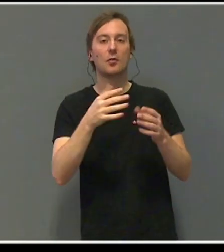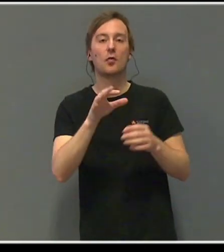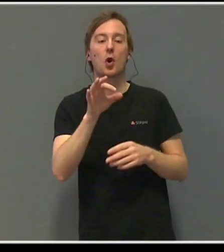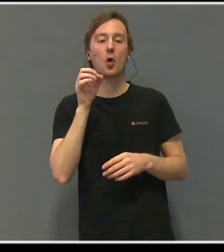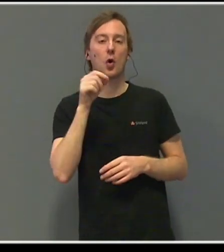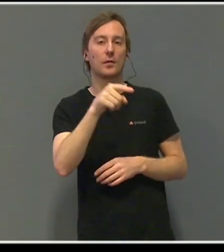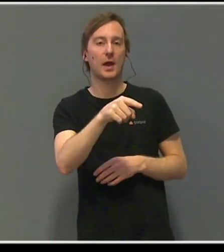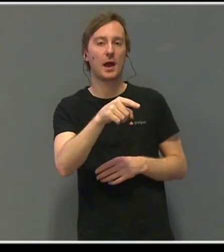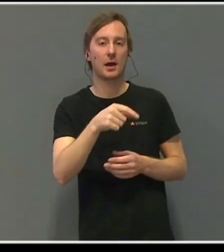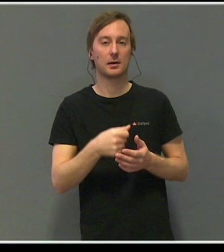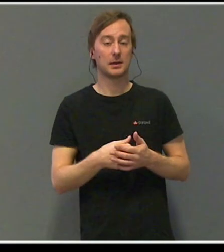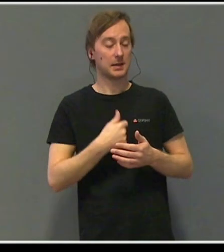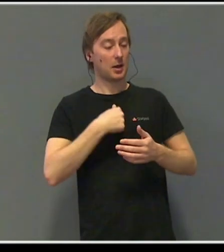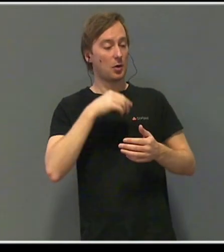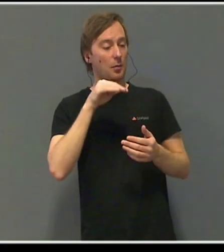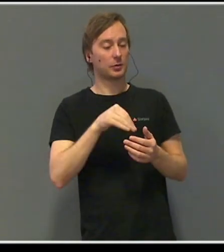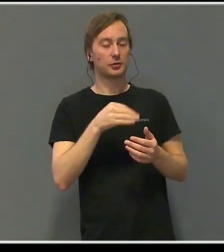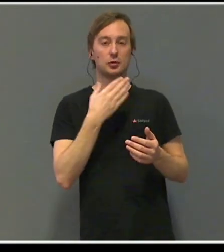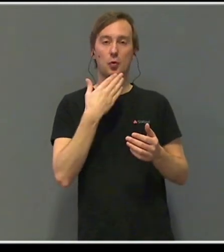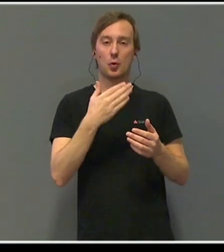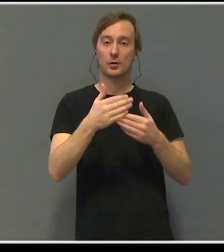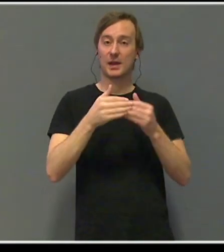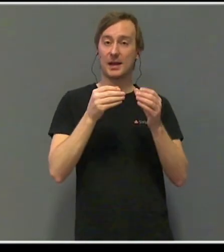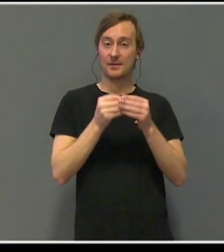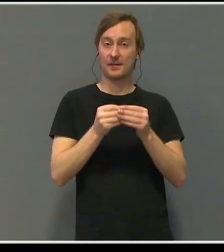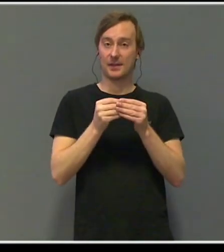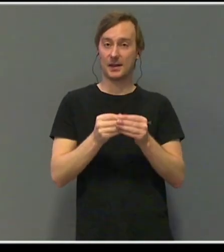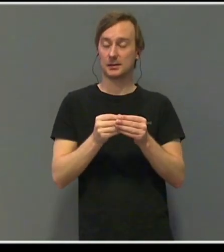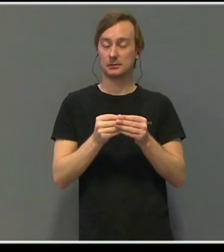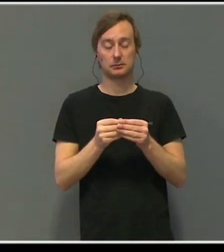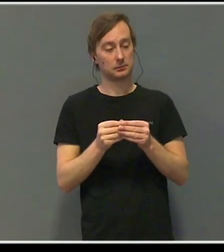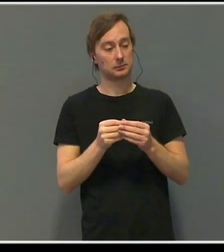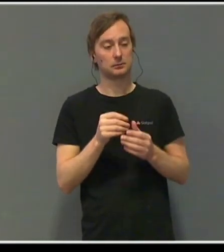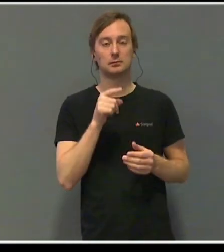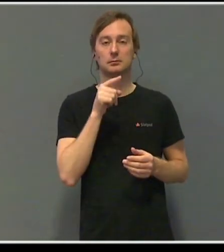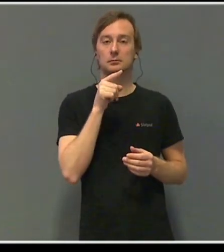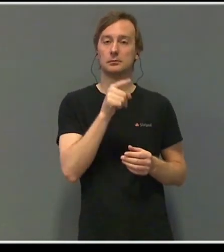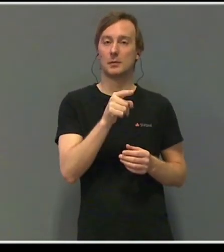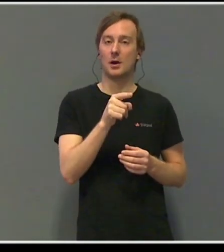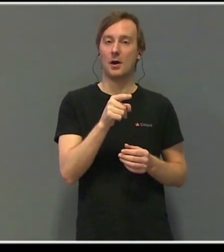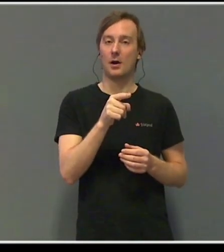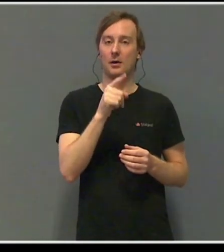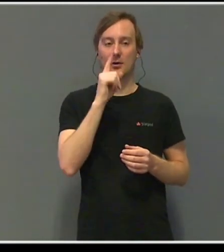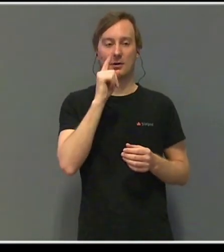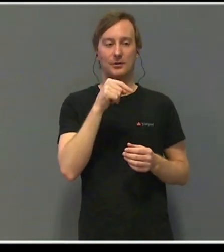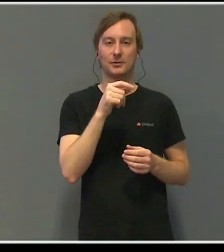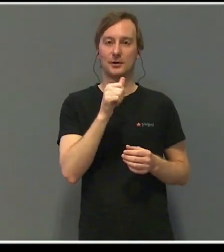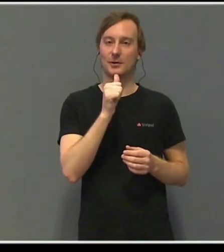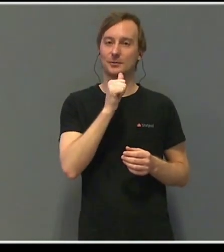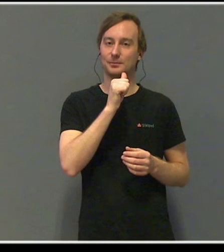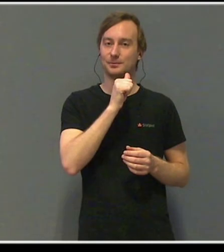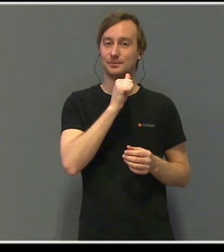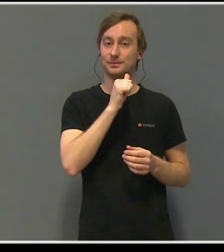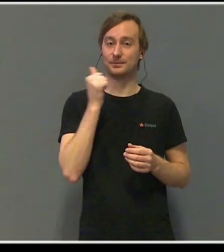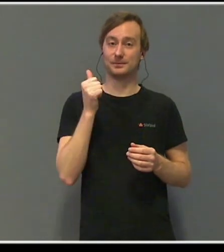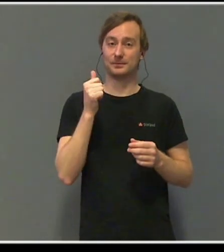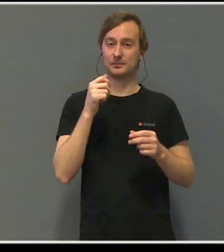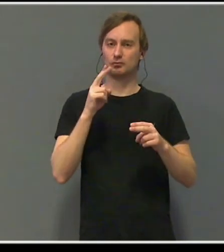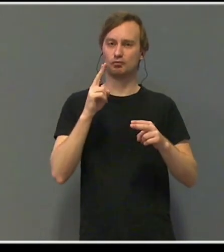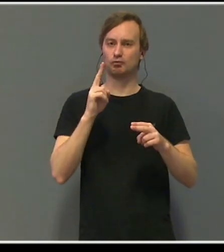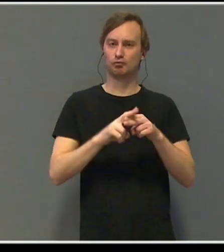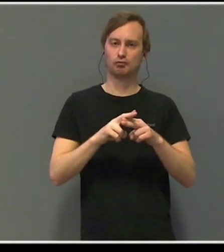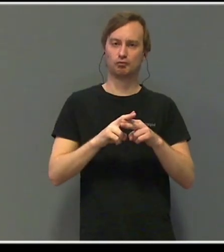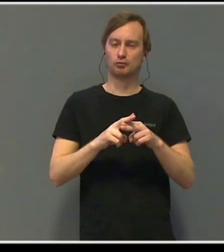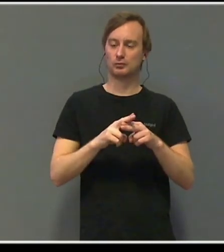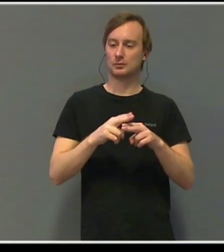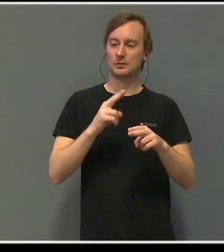Mats og jeg var gode og nære venner. Vi traff hverandre daglig. Han kunne frembringe de frekkeste og mest underfundige replikker til de mest